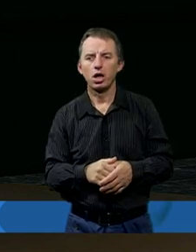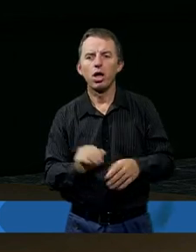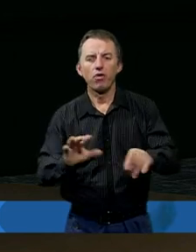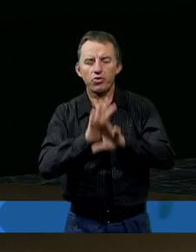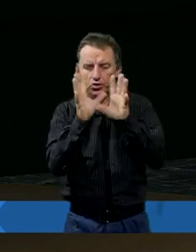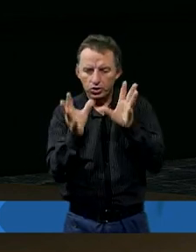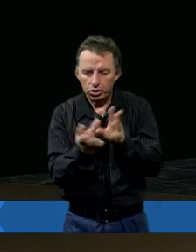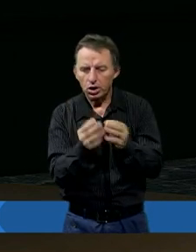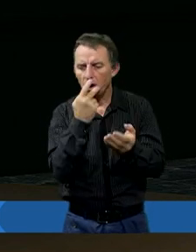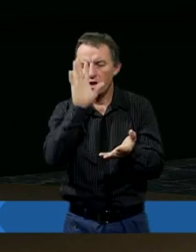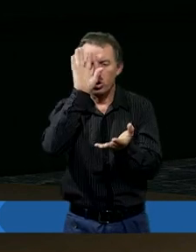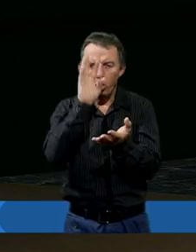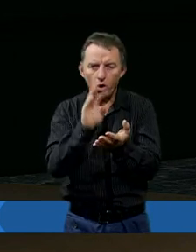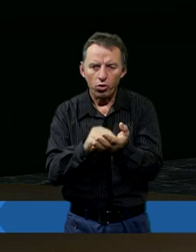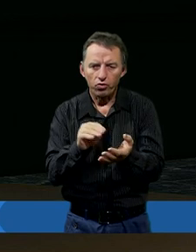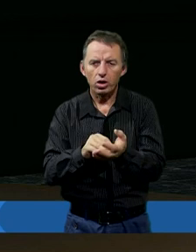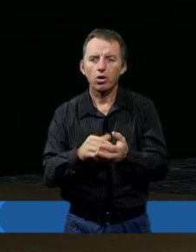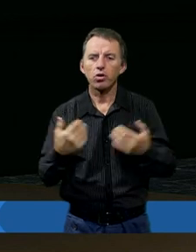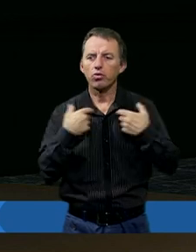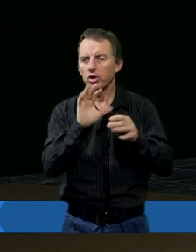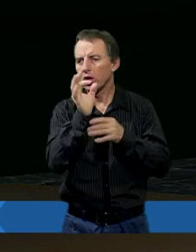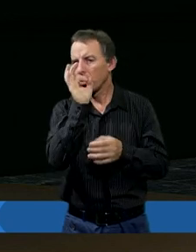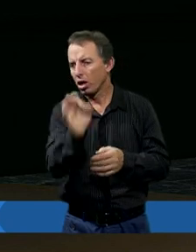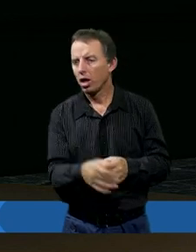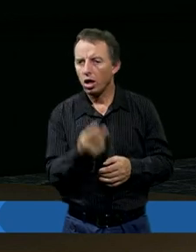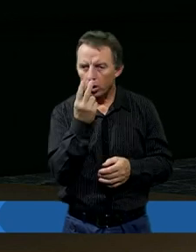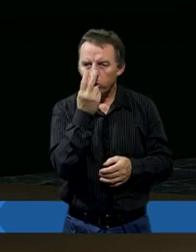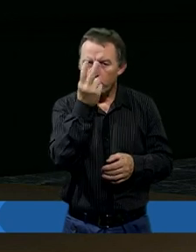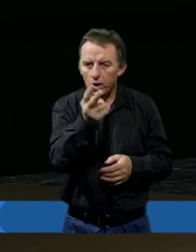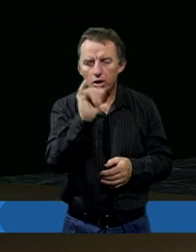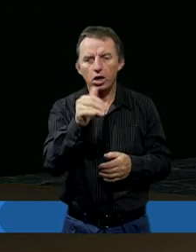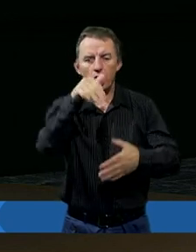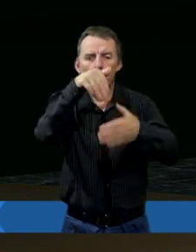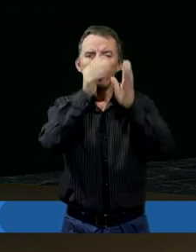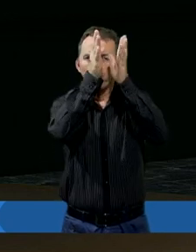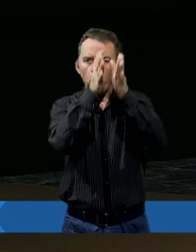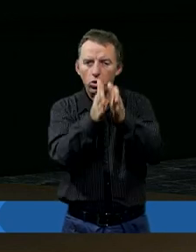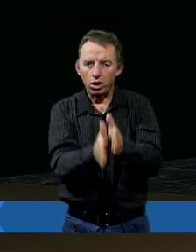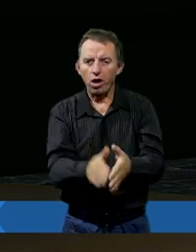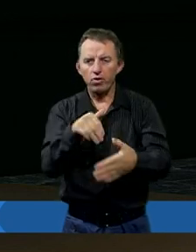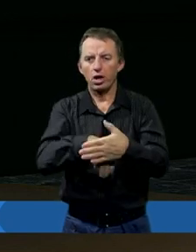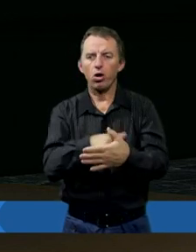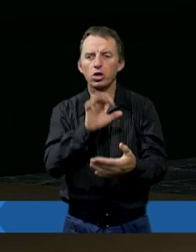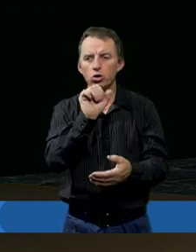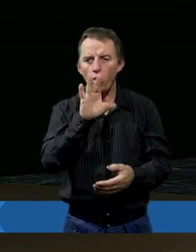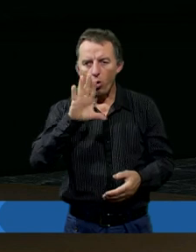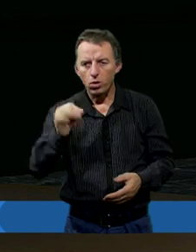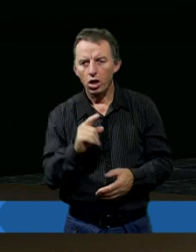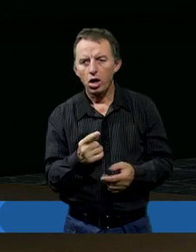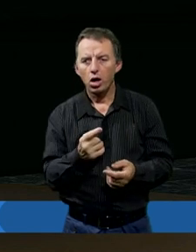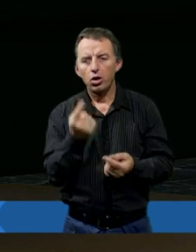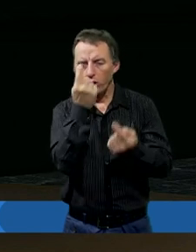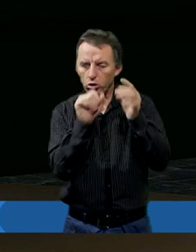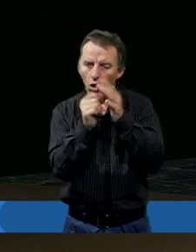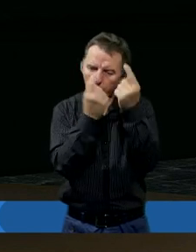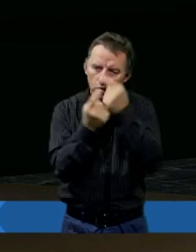wszystkiego, tylko doświadczył już później czegoś dobrego. Ale zobaczmy, jaka jest jego postawa. tutaj przypuszcza,